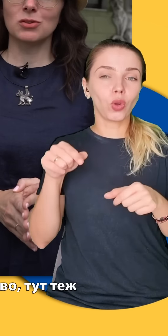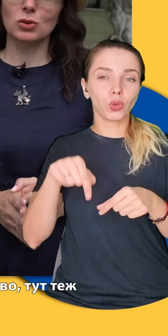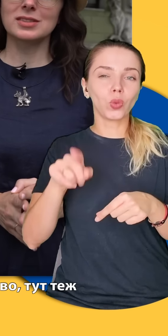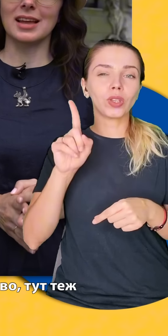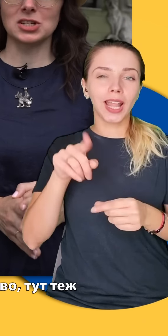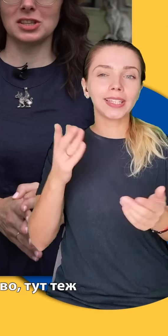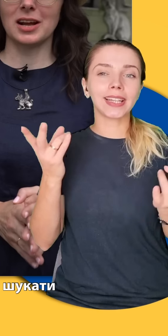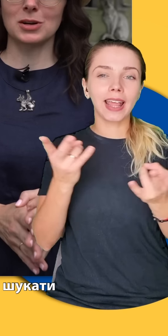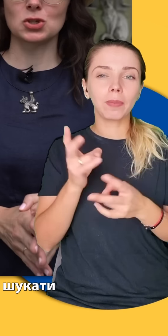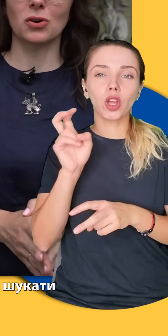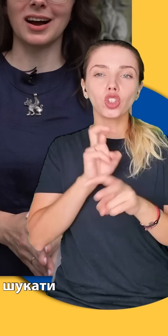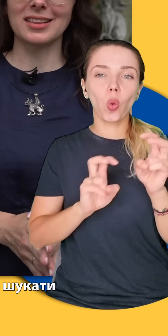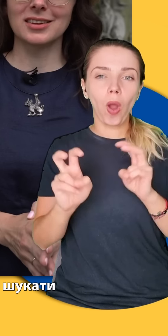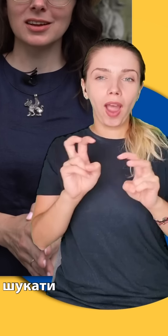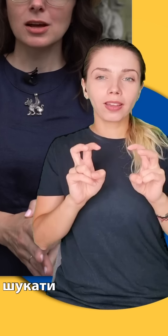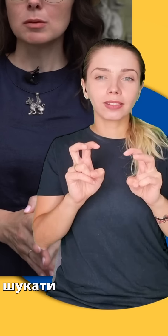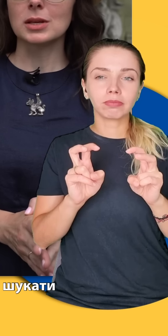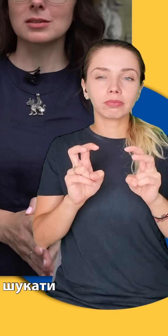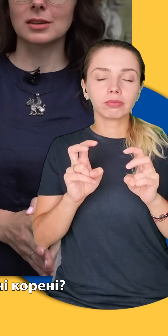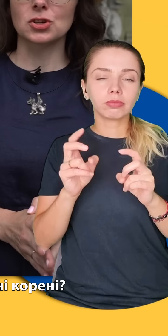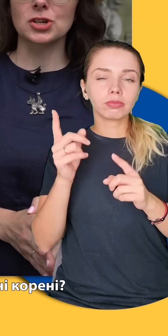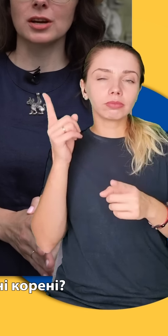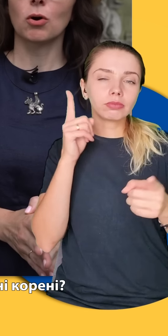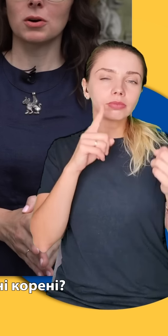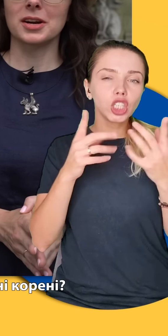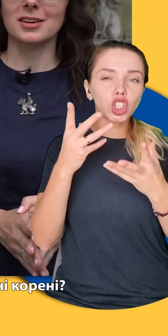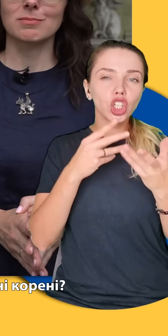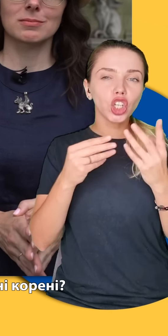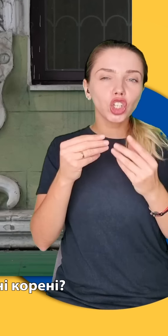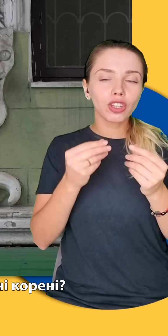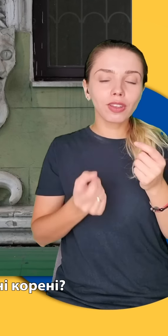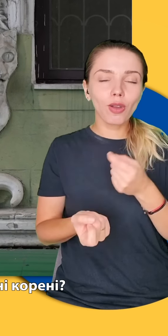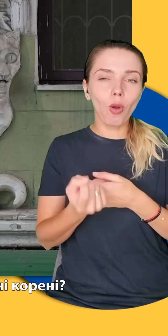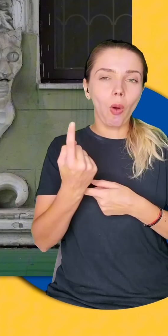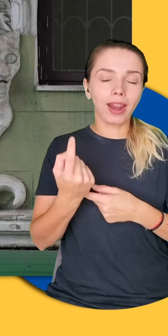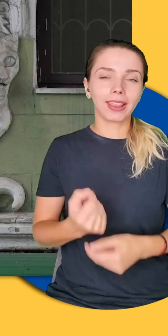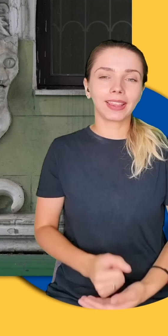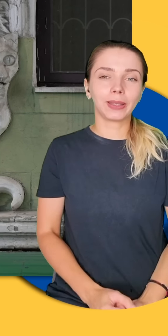А можливо, тут теж треба шукати містичні корені.